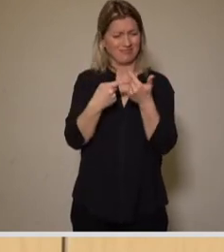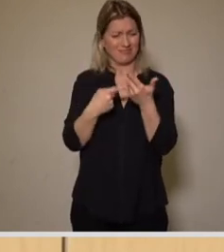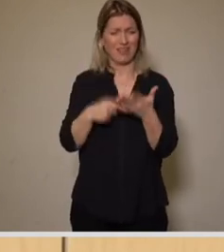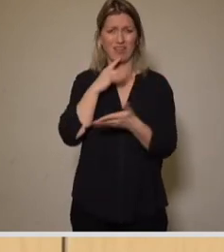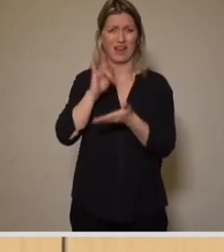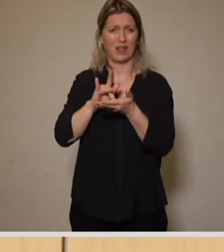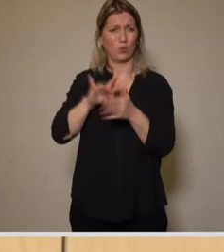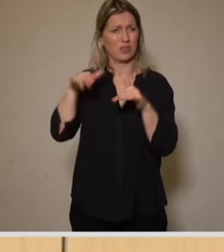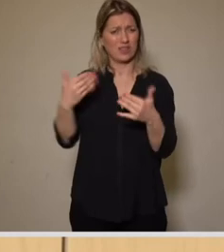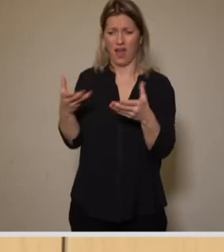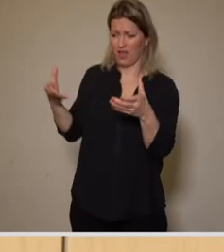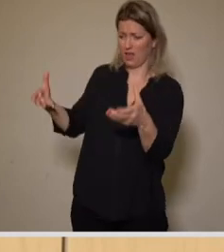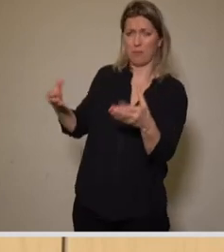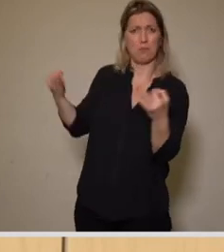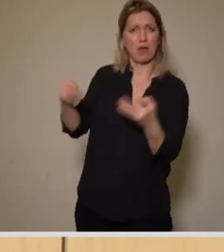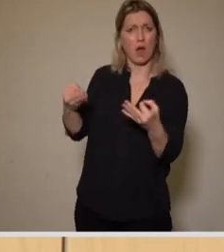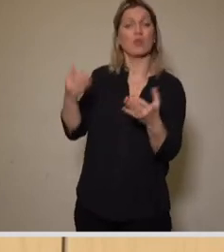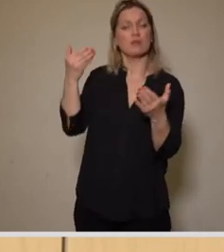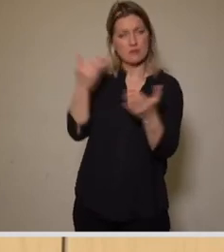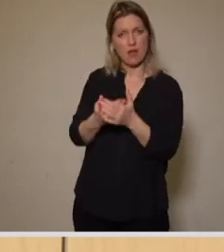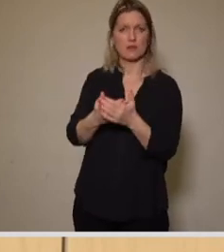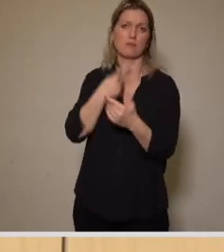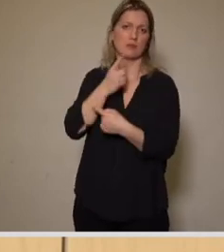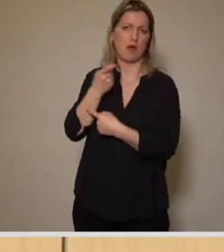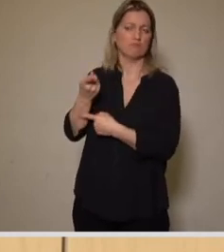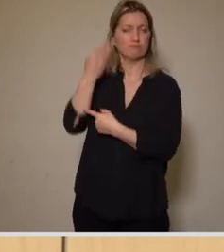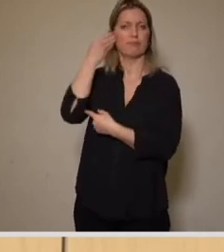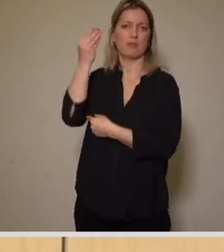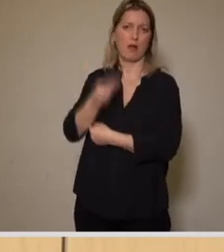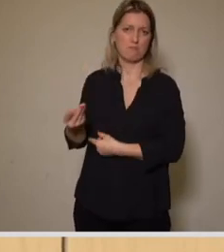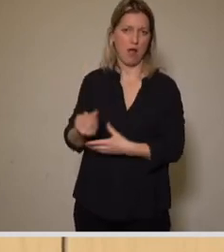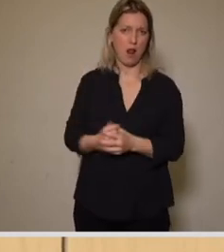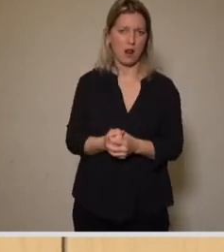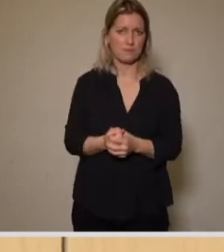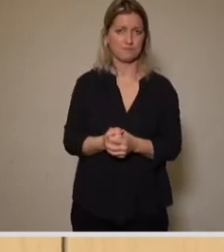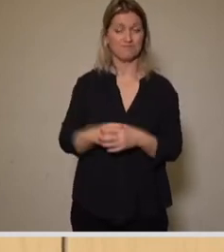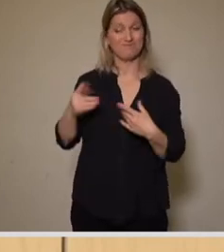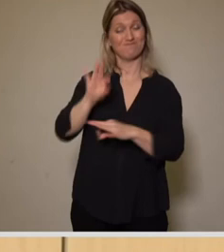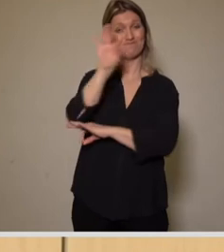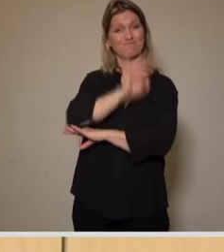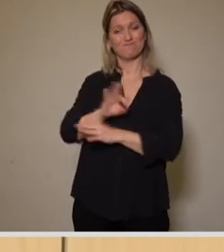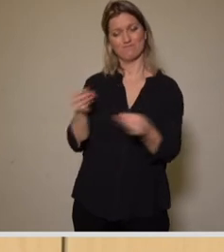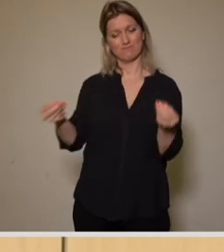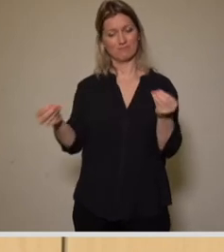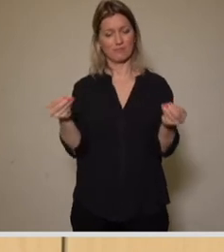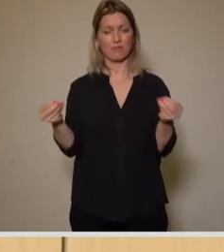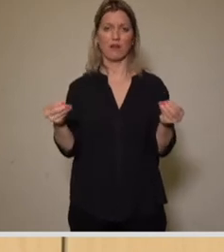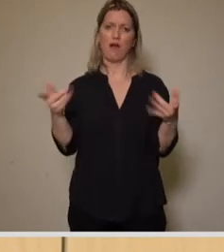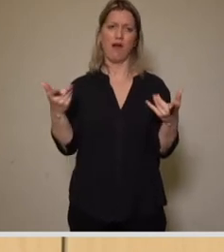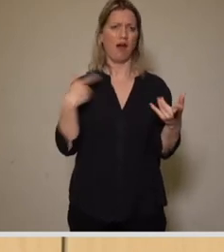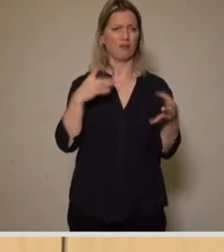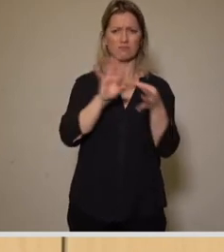dieses Baudenkmals geführt. Die Architektur changiert zwischen Funktionalität und Erhabenheit.